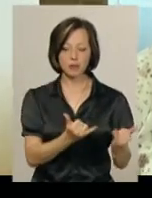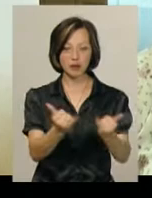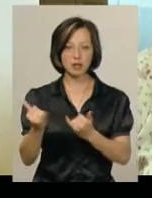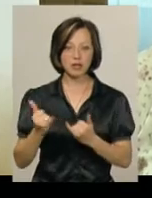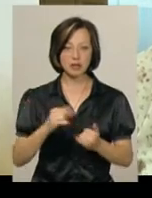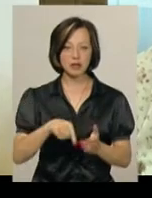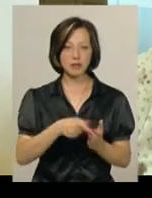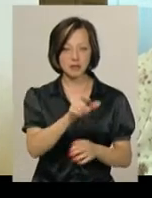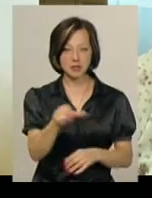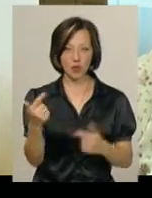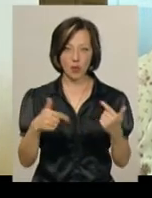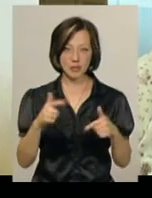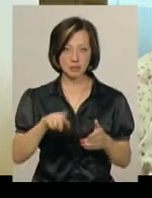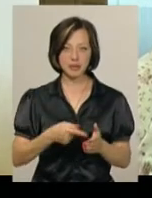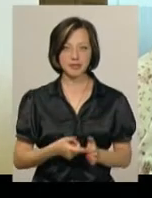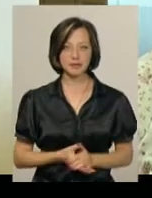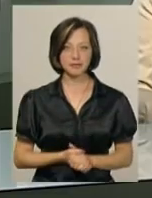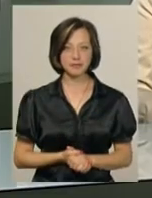пригощати містян та гостей міста.